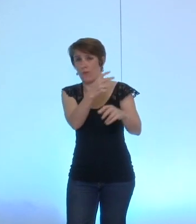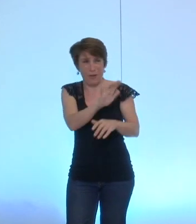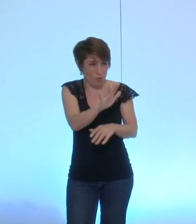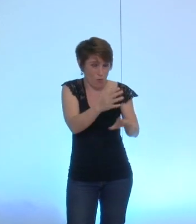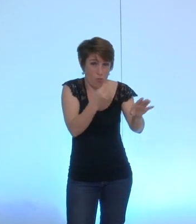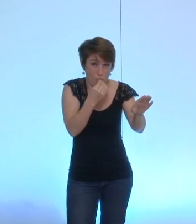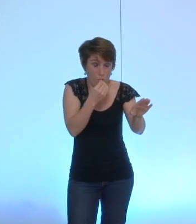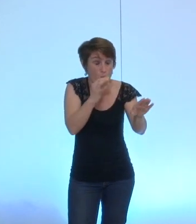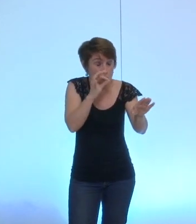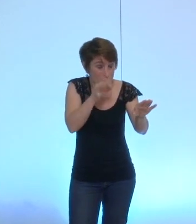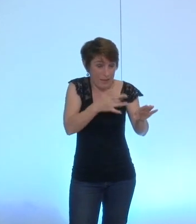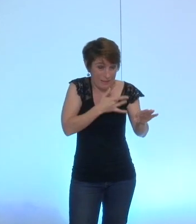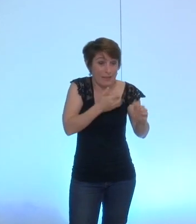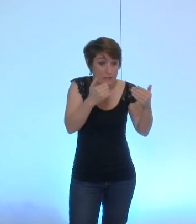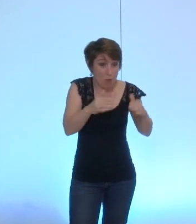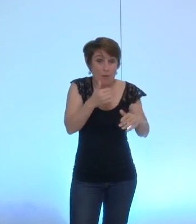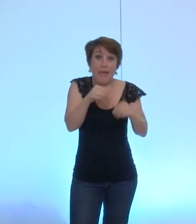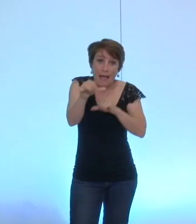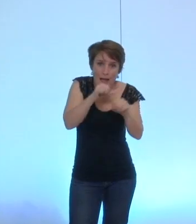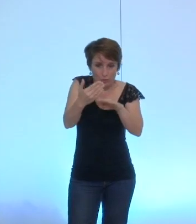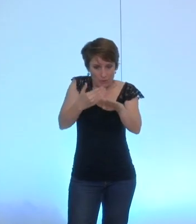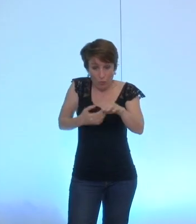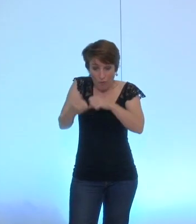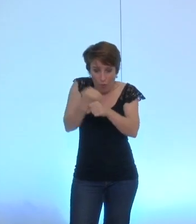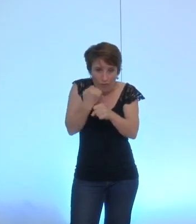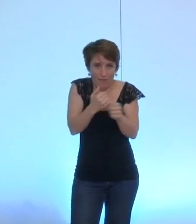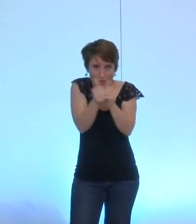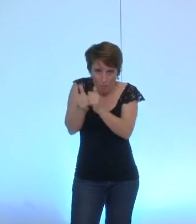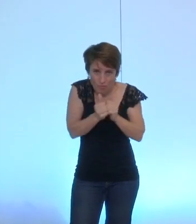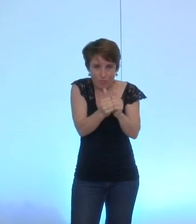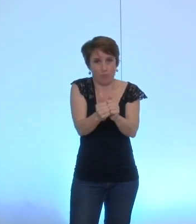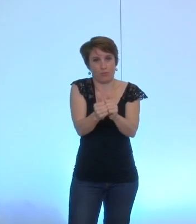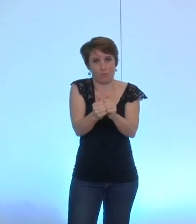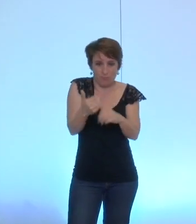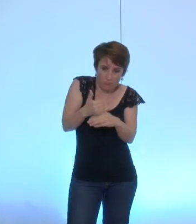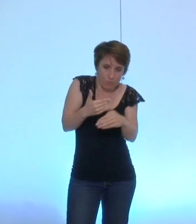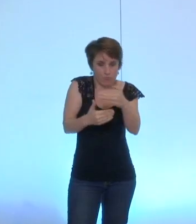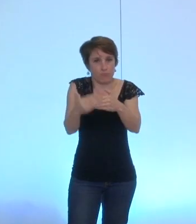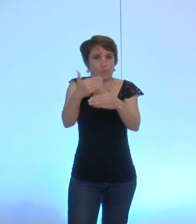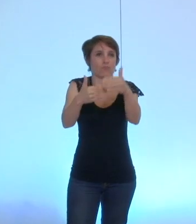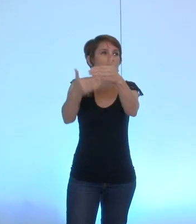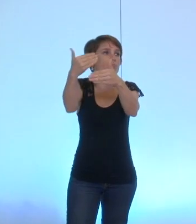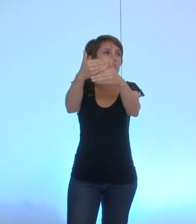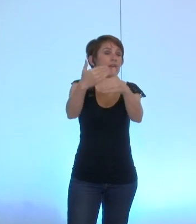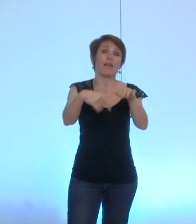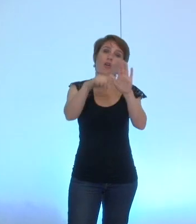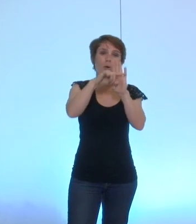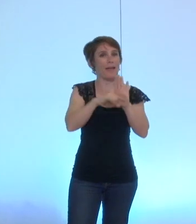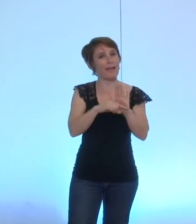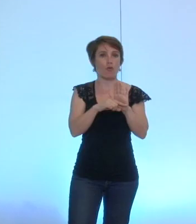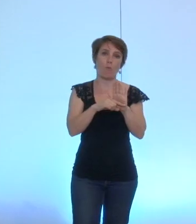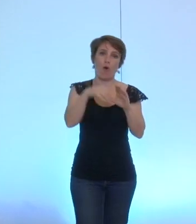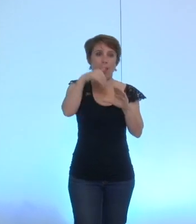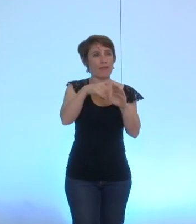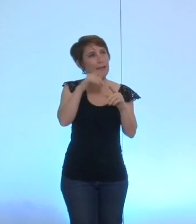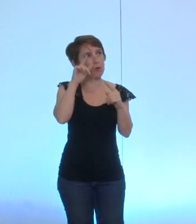besoin de travailler ensemble pour pouvoir mettre en oeuvre la proposition que vous portez le règlement intérieur n'est pas un objet de